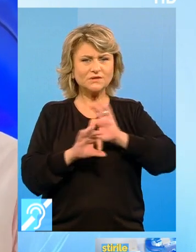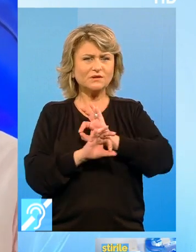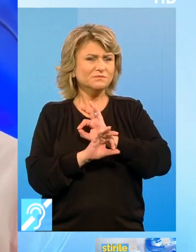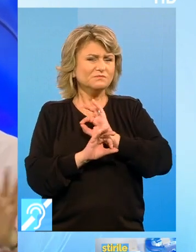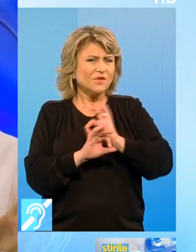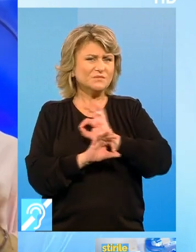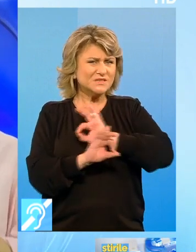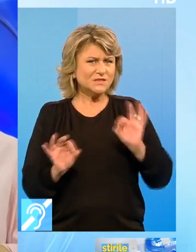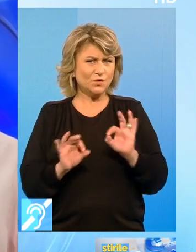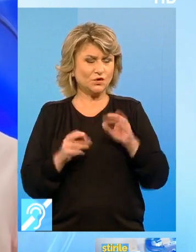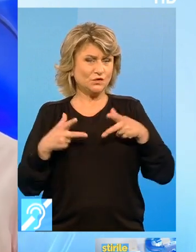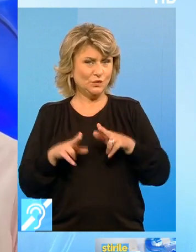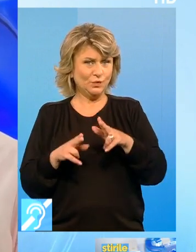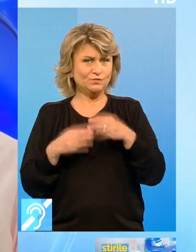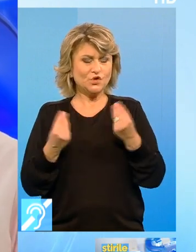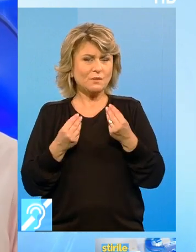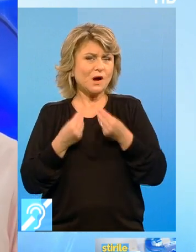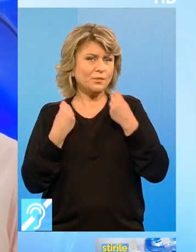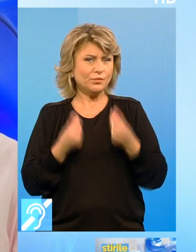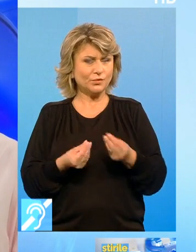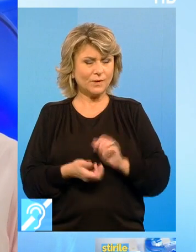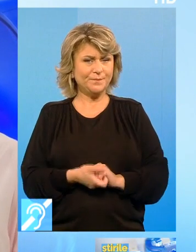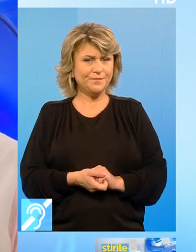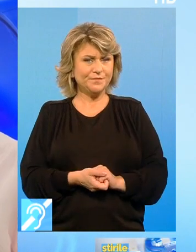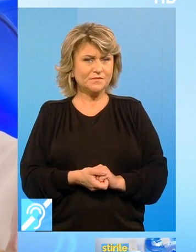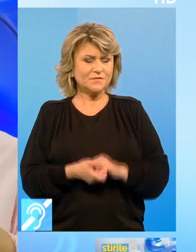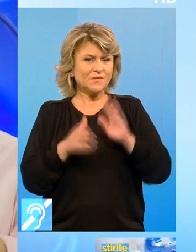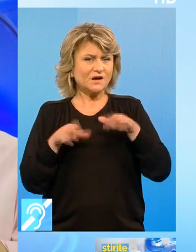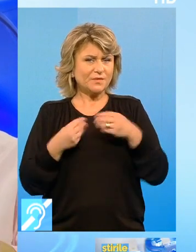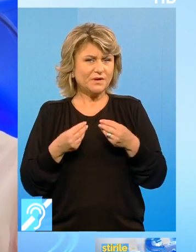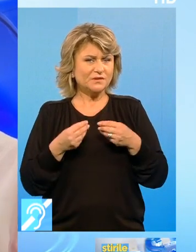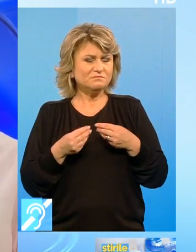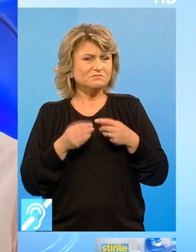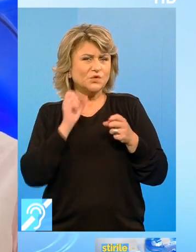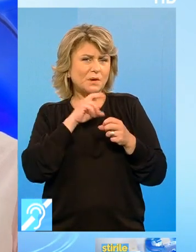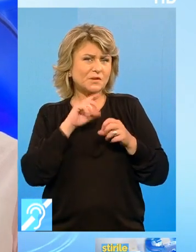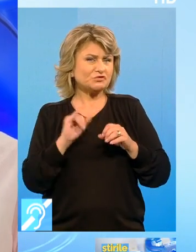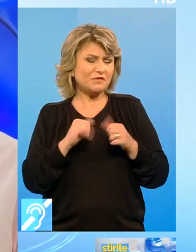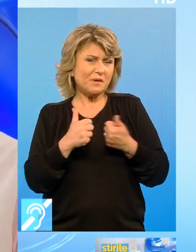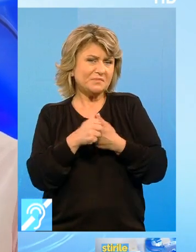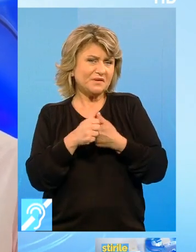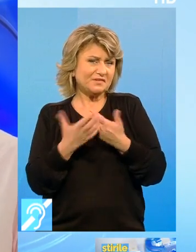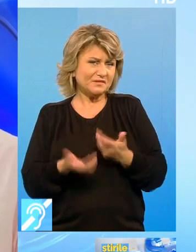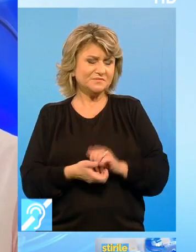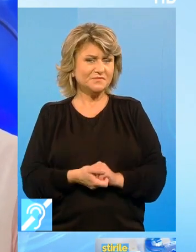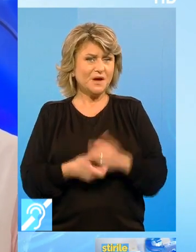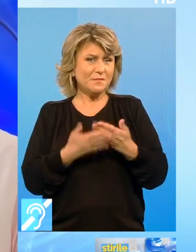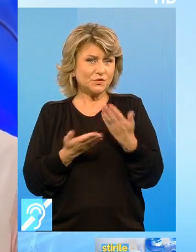căile cele mai fructuase Le-ar prinde bine să se sfătuiască După amiază cu un prieten Pentru balanțe